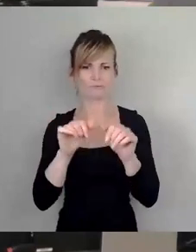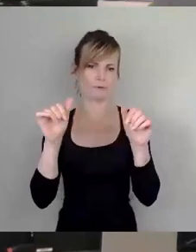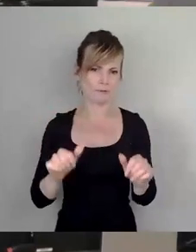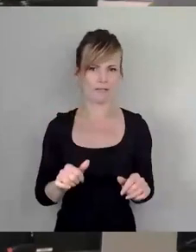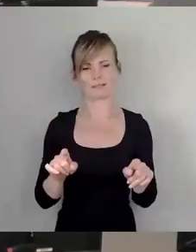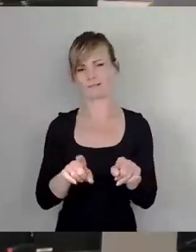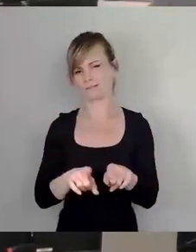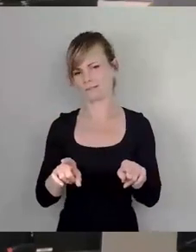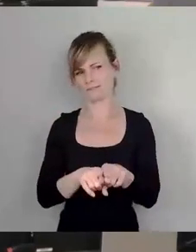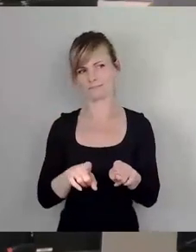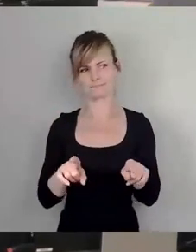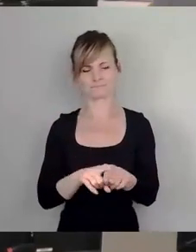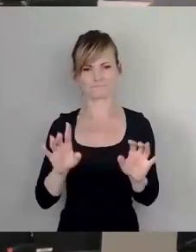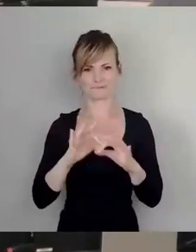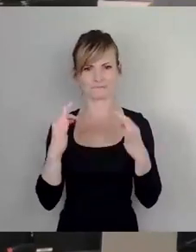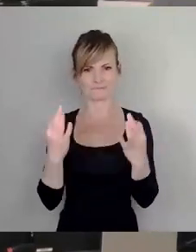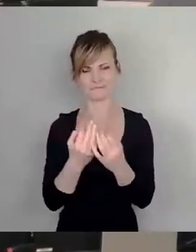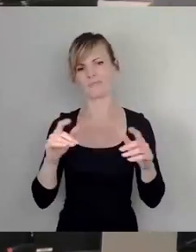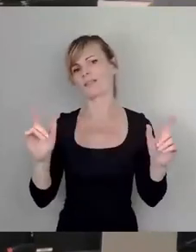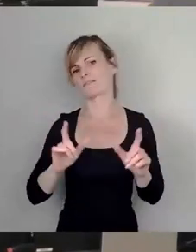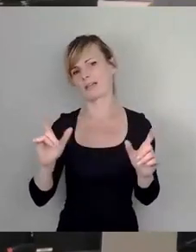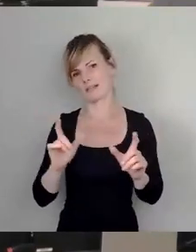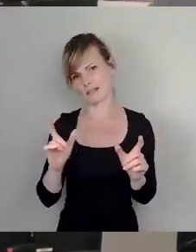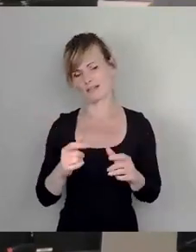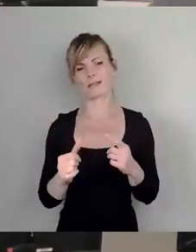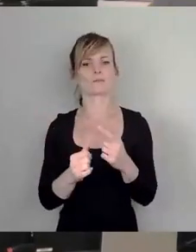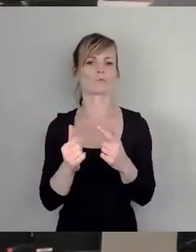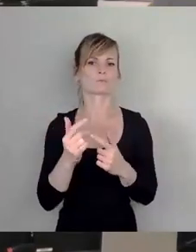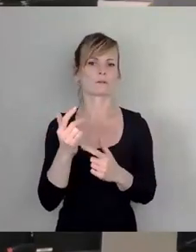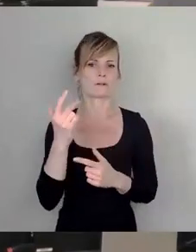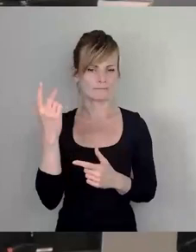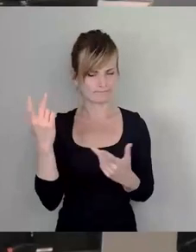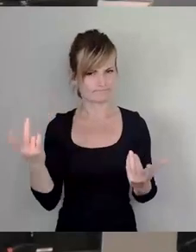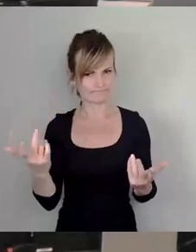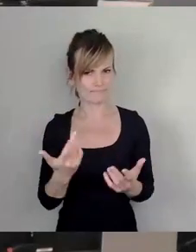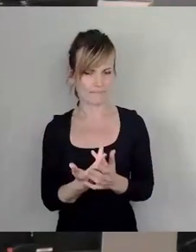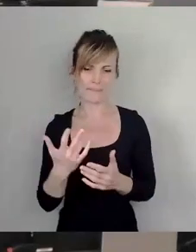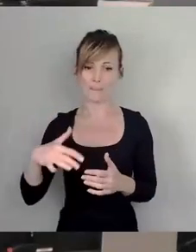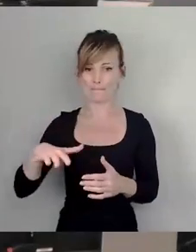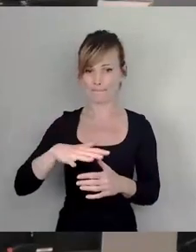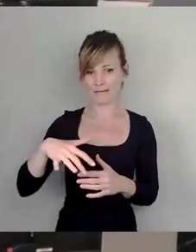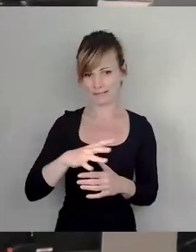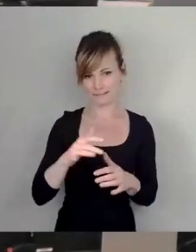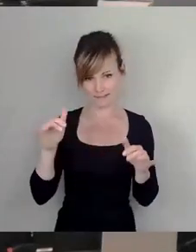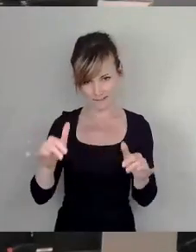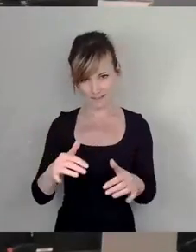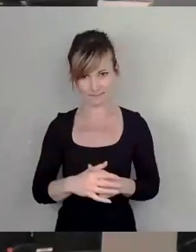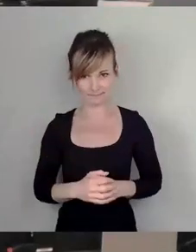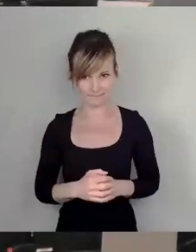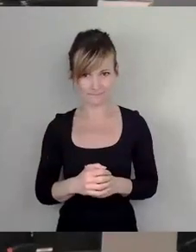Familienfeiern oder Ähnliches, würden bei denen Plätze zur Verfügung stellen,